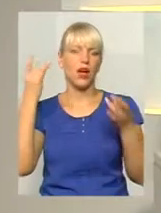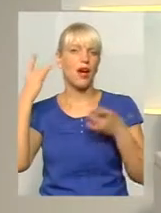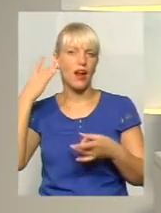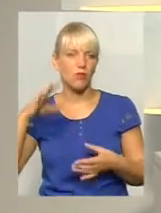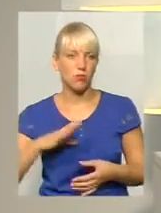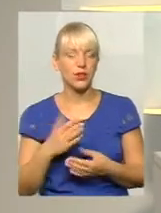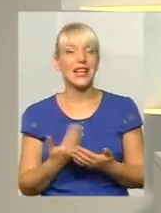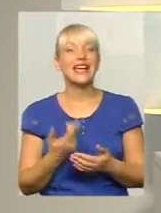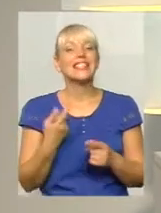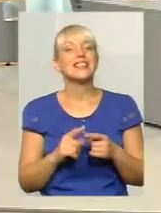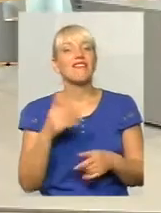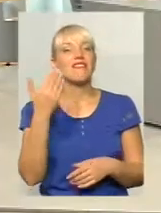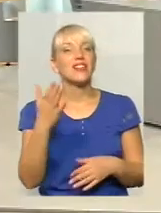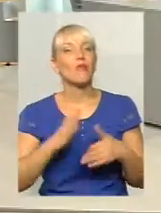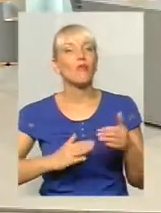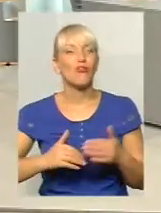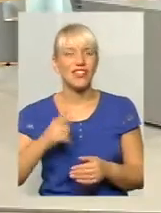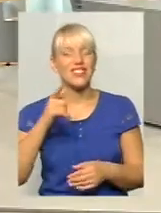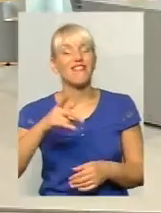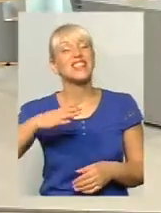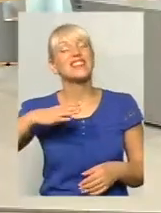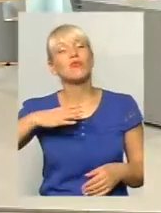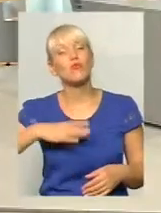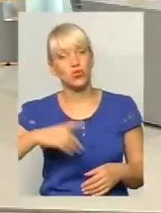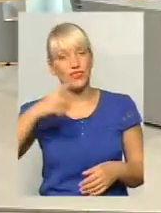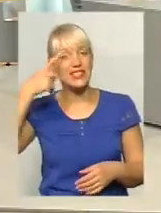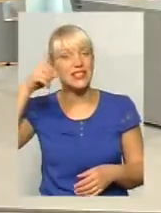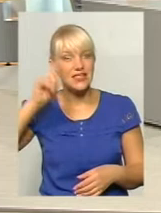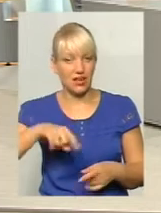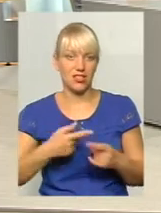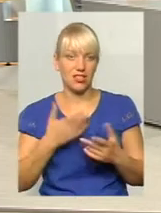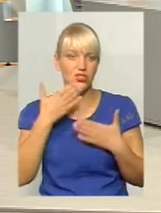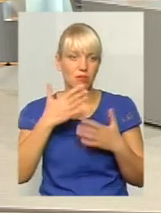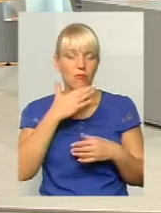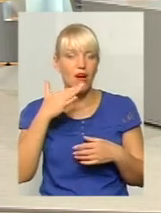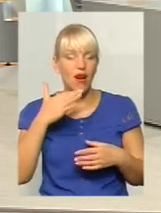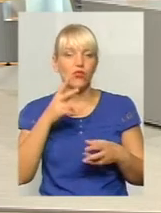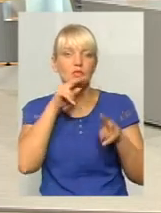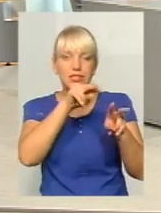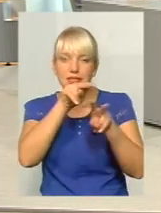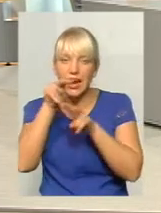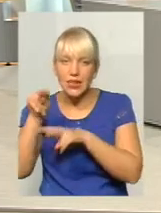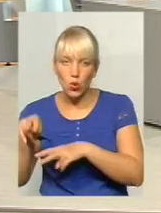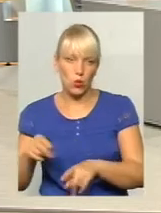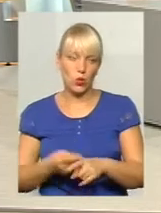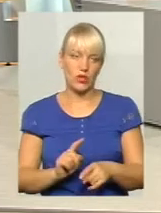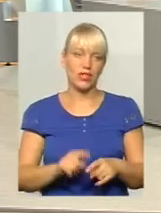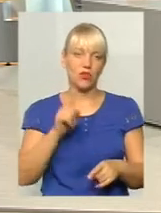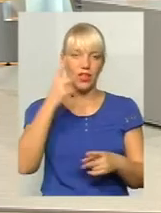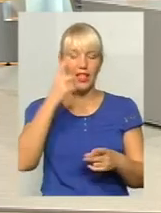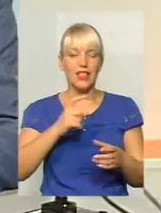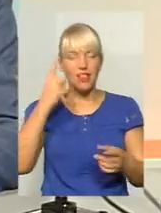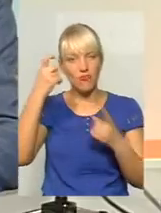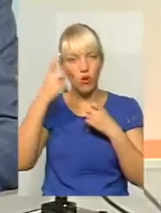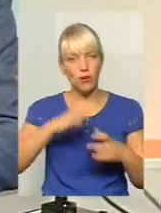ваша професія, і ви змушені, і я, відслідковувати те інформаційне